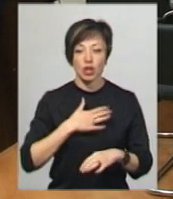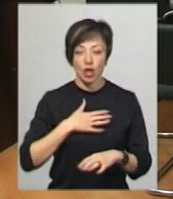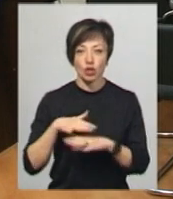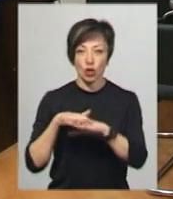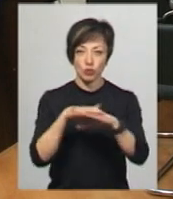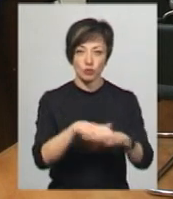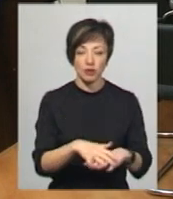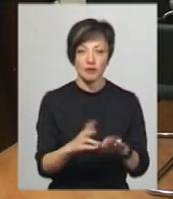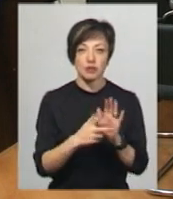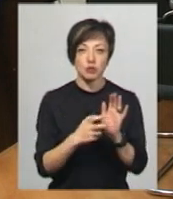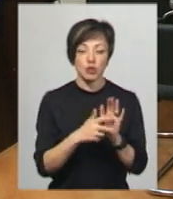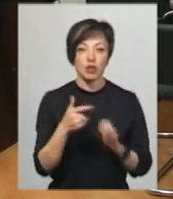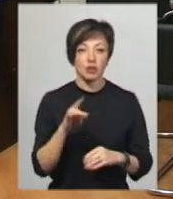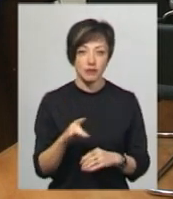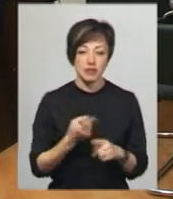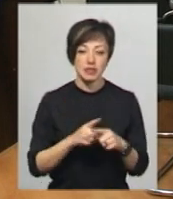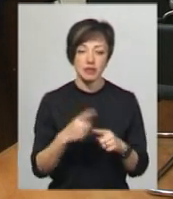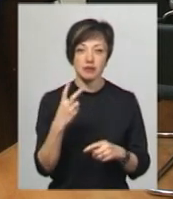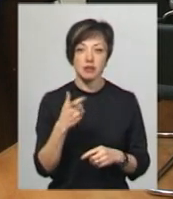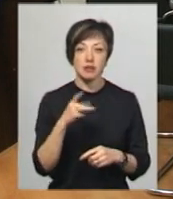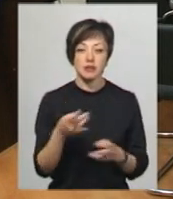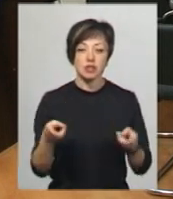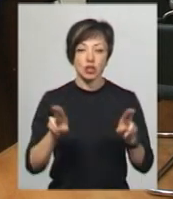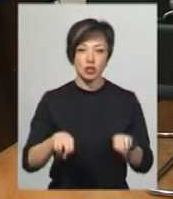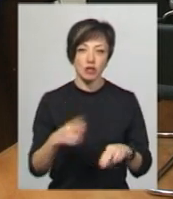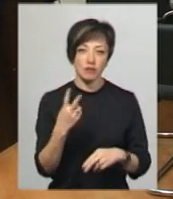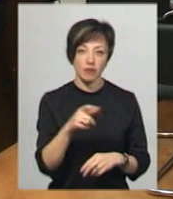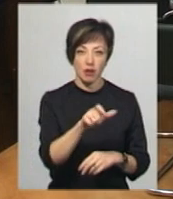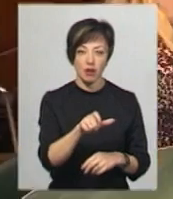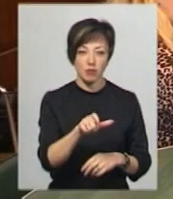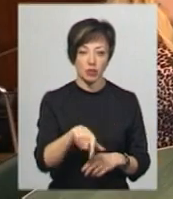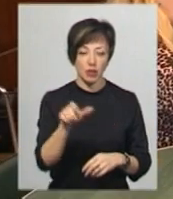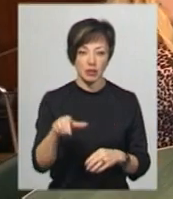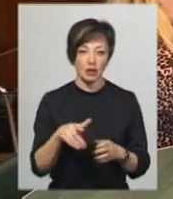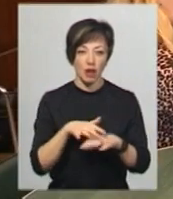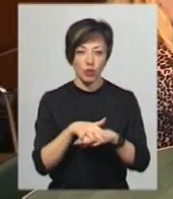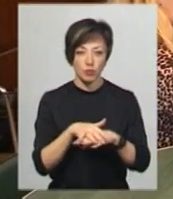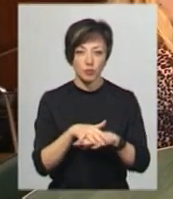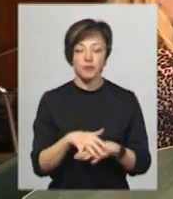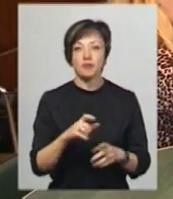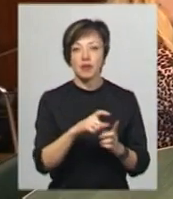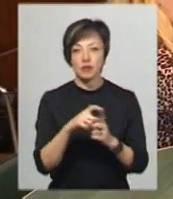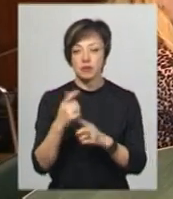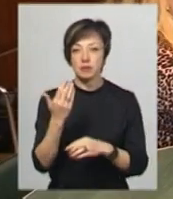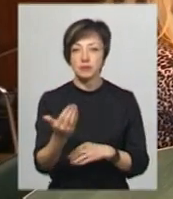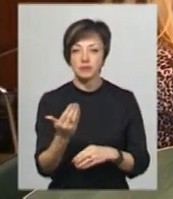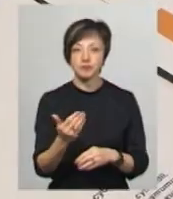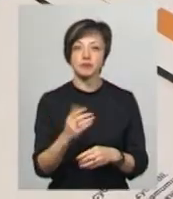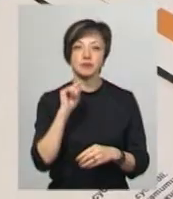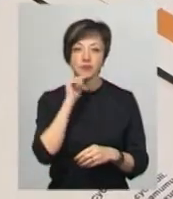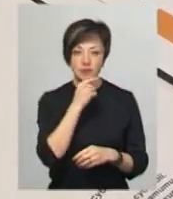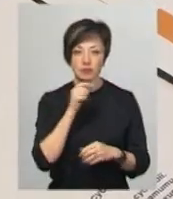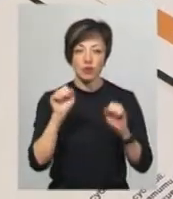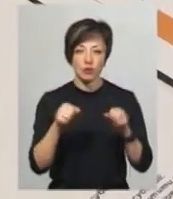рахунок перераховує 800 гривень, ось цих 200 гривень залишається в абонента на рахунку. За словами Андрія Ловицького, заощаджені субсидії